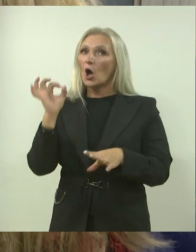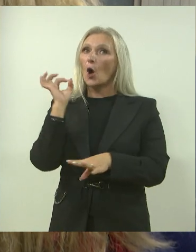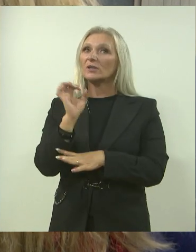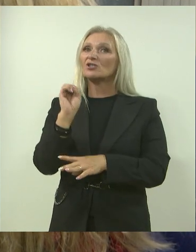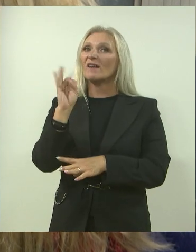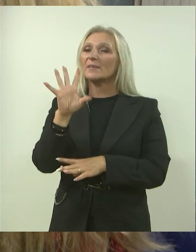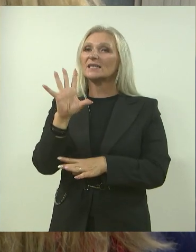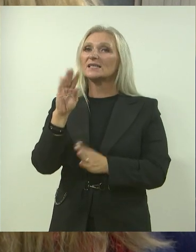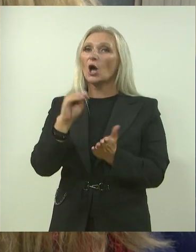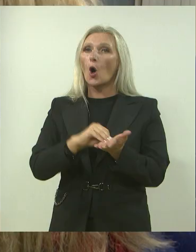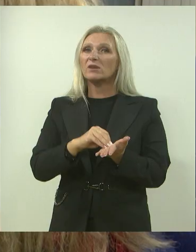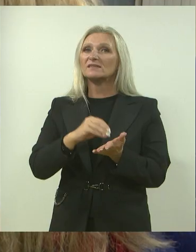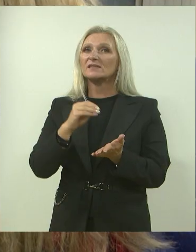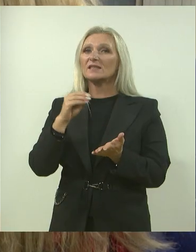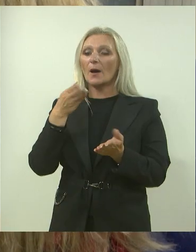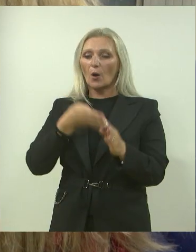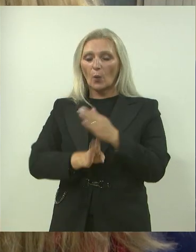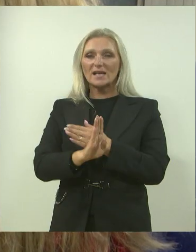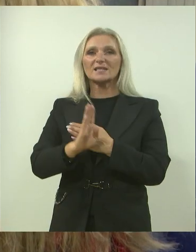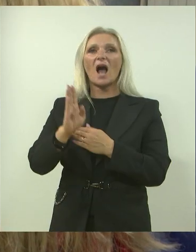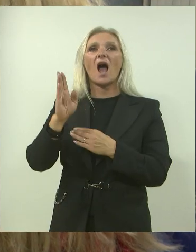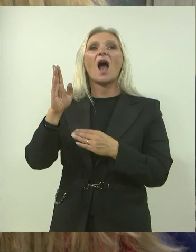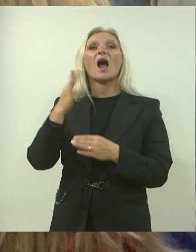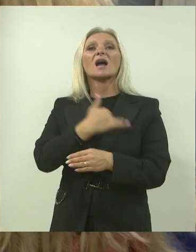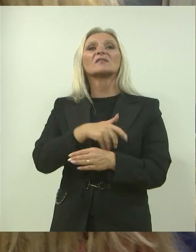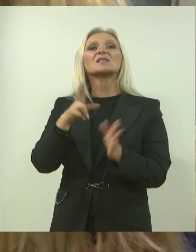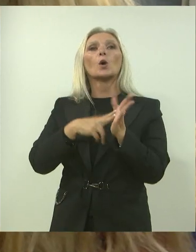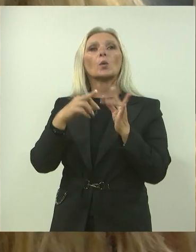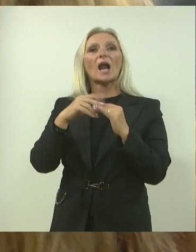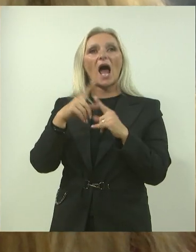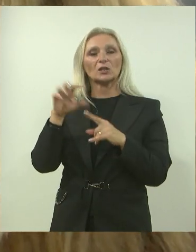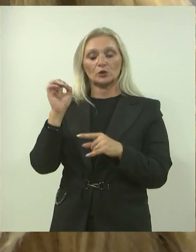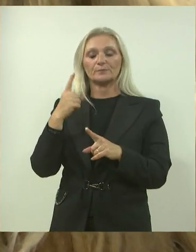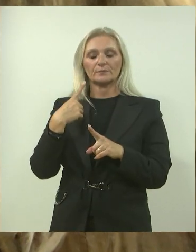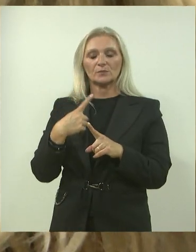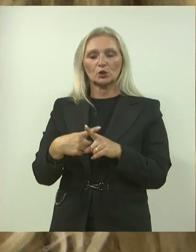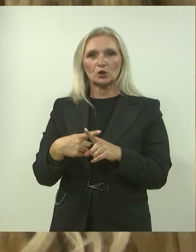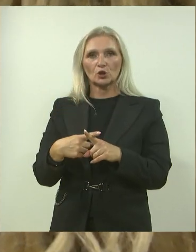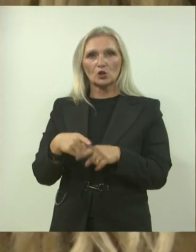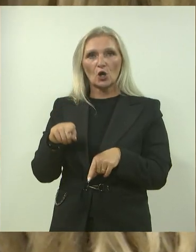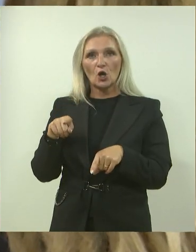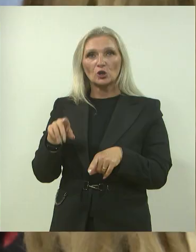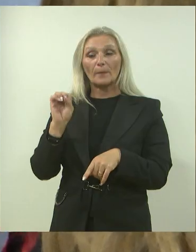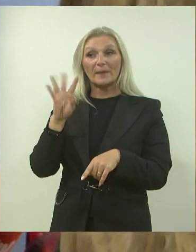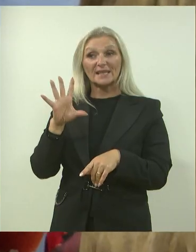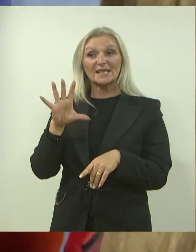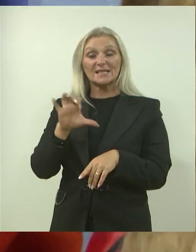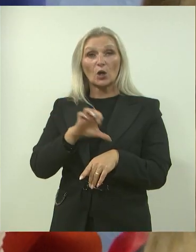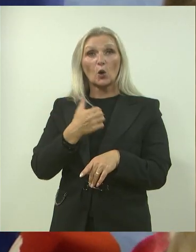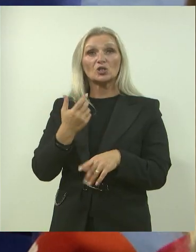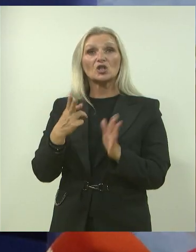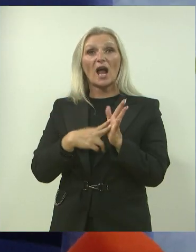15. obljetnice ulazka Republike Hrvatske u NATO Savez. Da, točno ovoga. To je 15. godištica